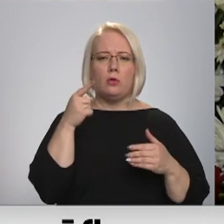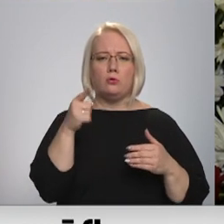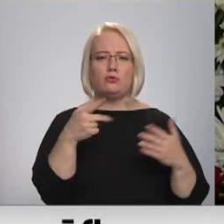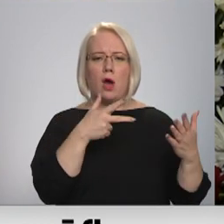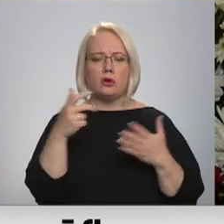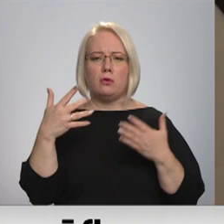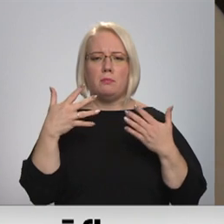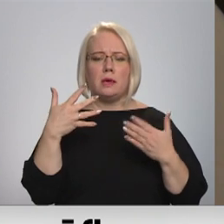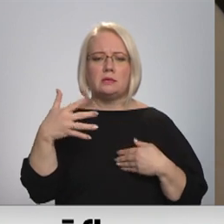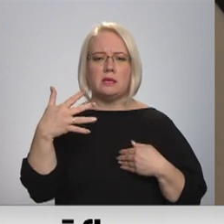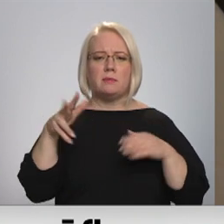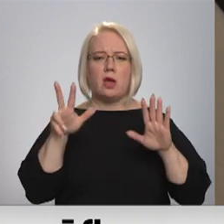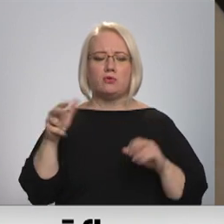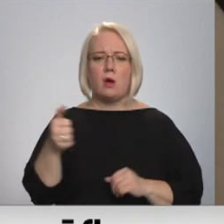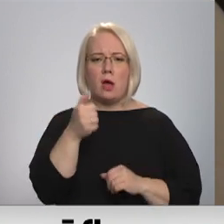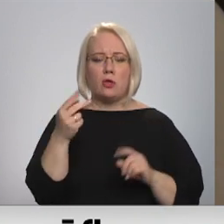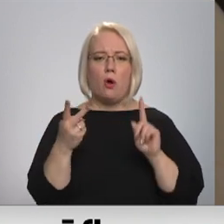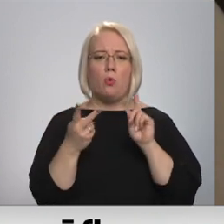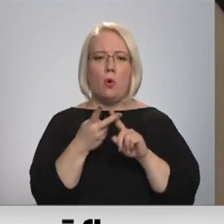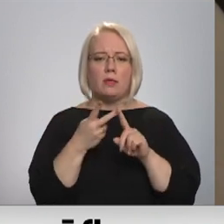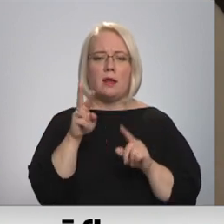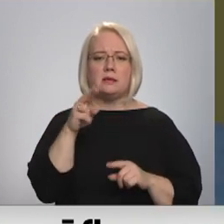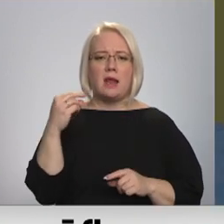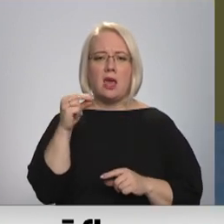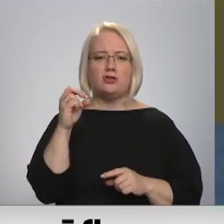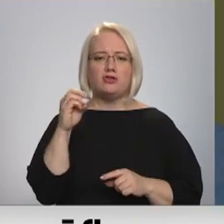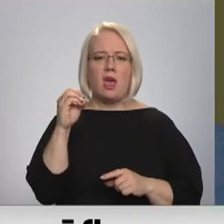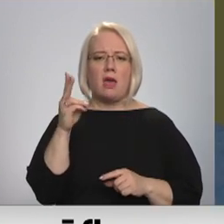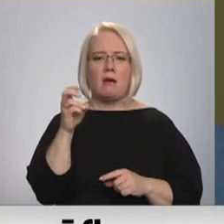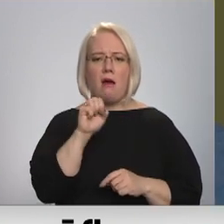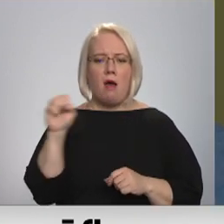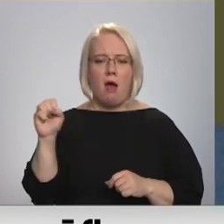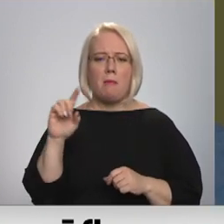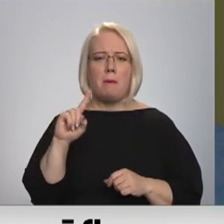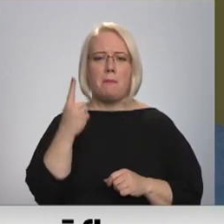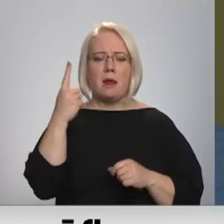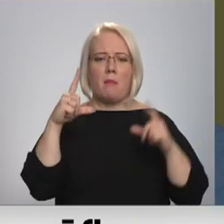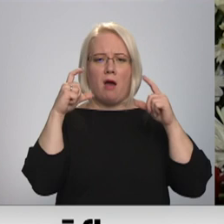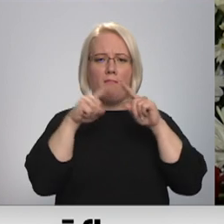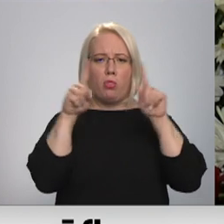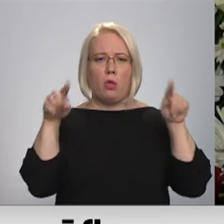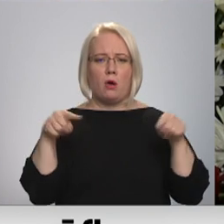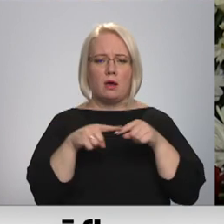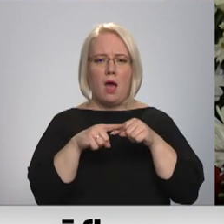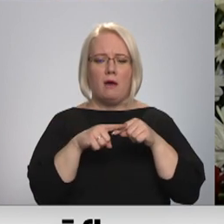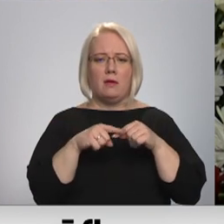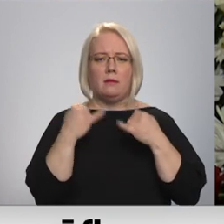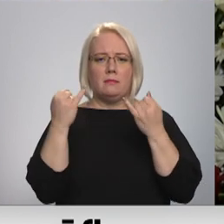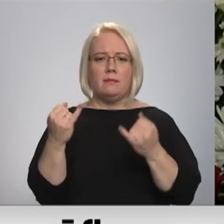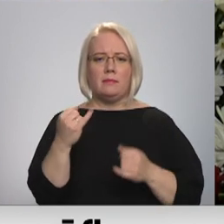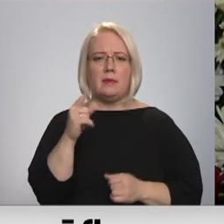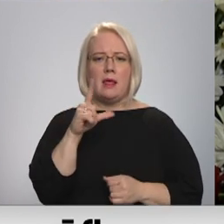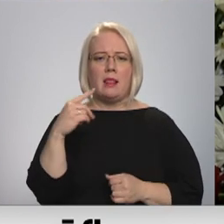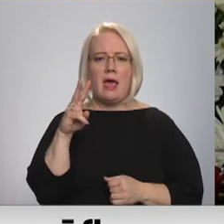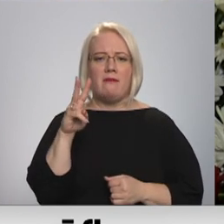godā un otrais režicā tika atklāta pirma fotogrāfija Levinam pīderīga